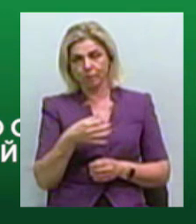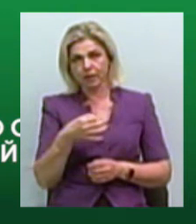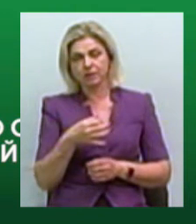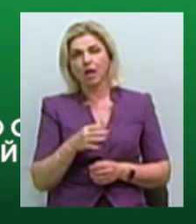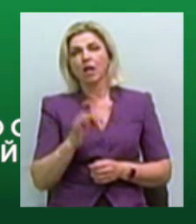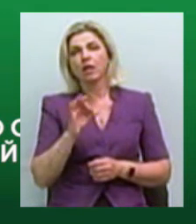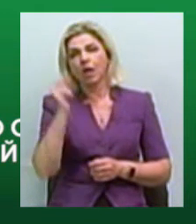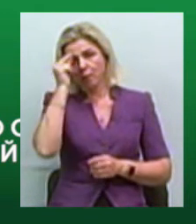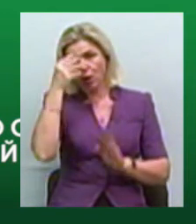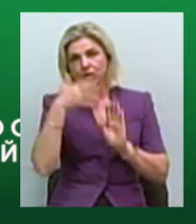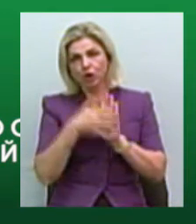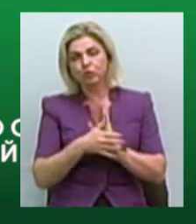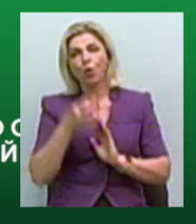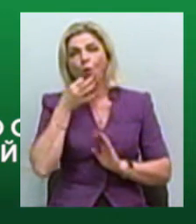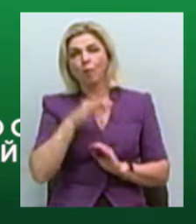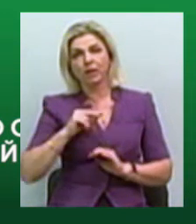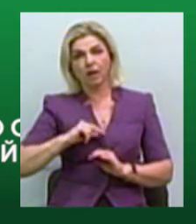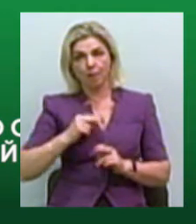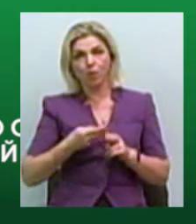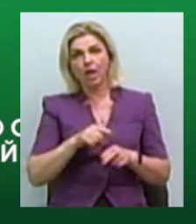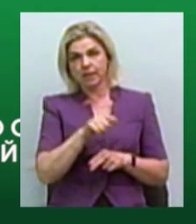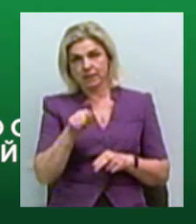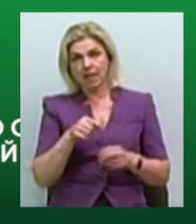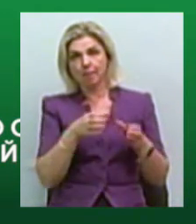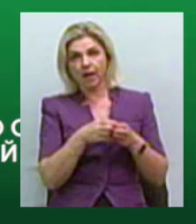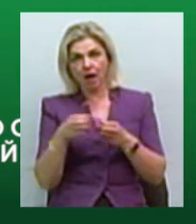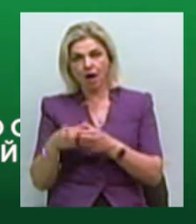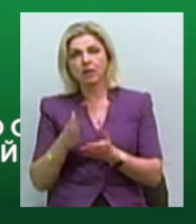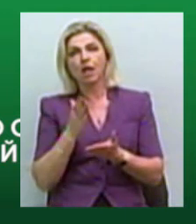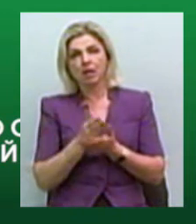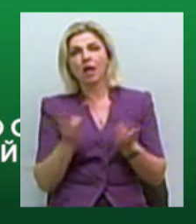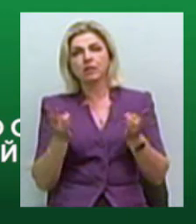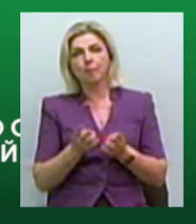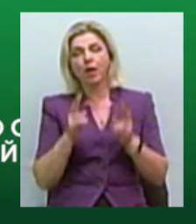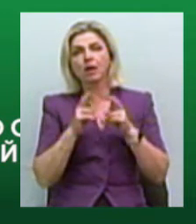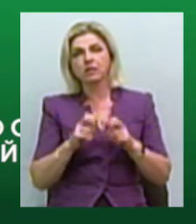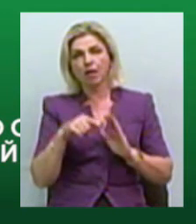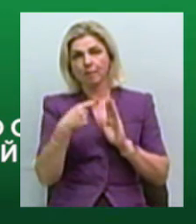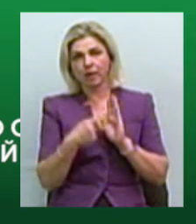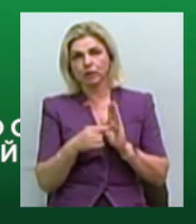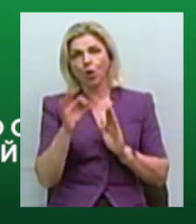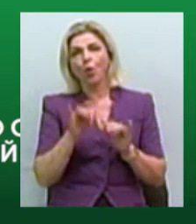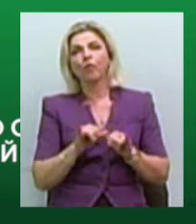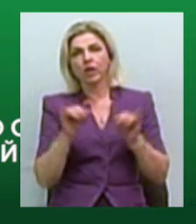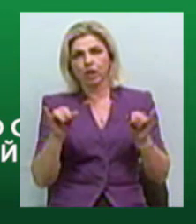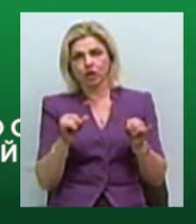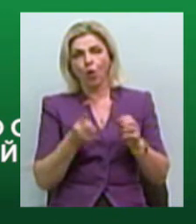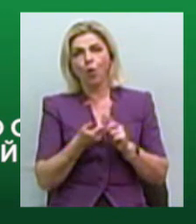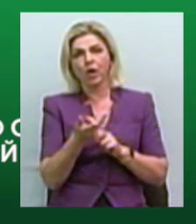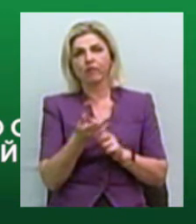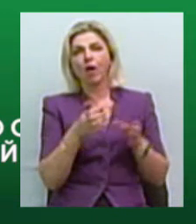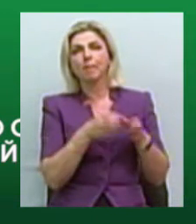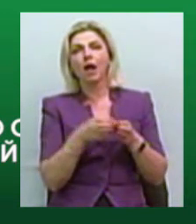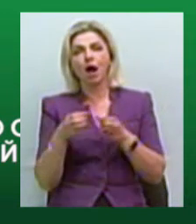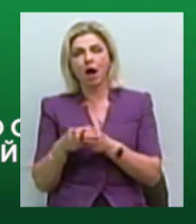Проаналізувавши досвід роботи цих бригад, ми бачимо, що є необхідність розглядати питання про збільшення кількості таких бригад, а саме